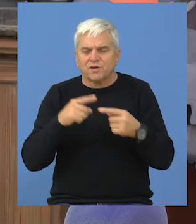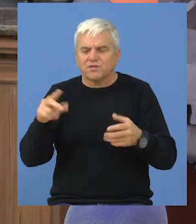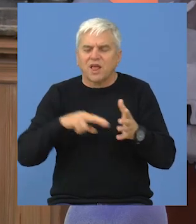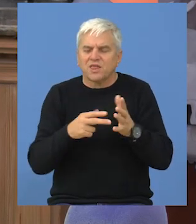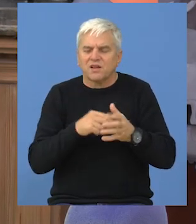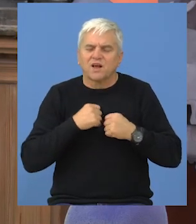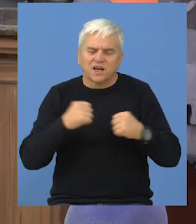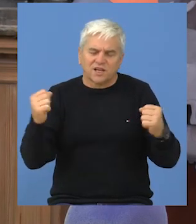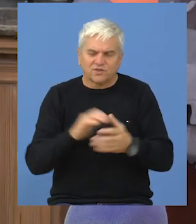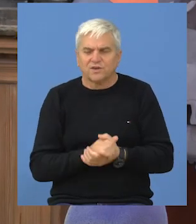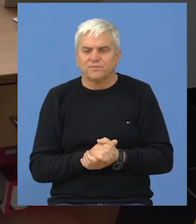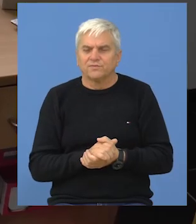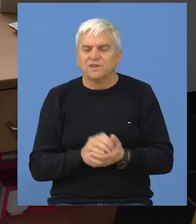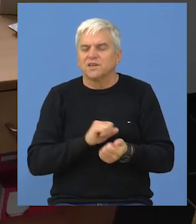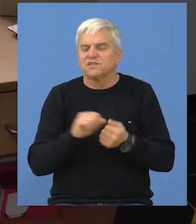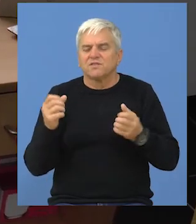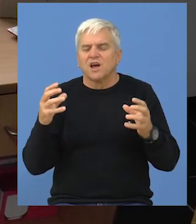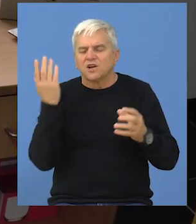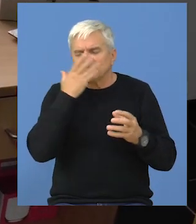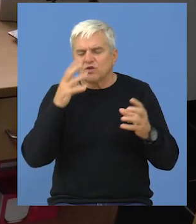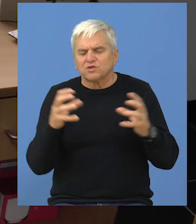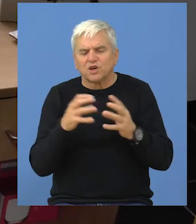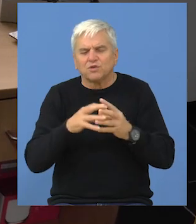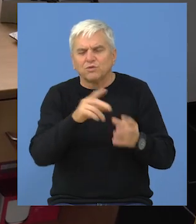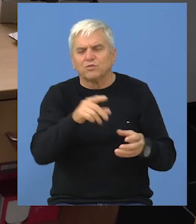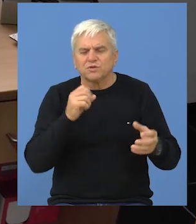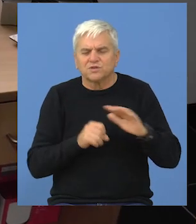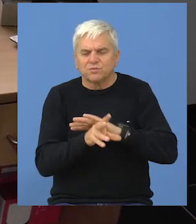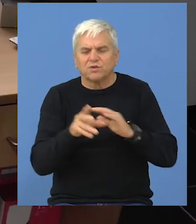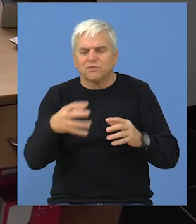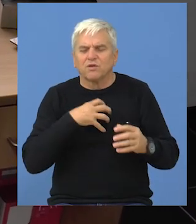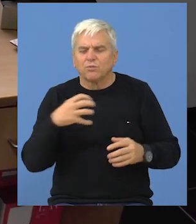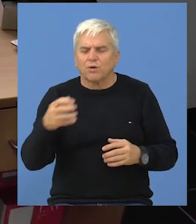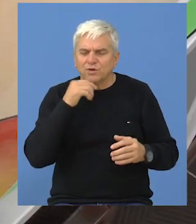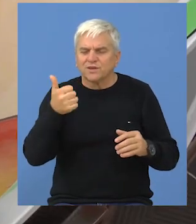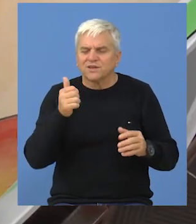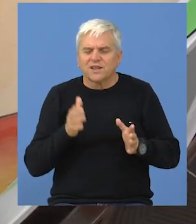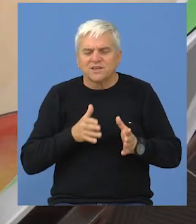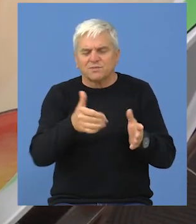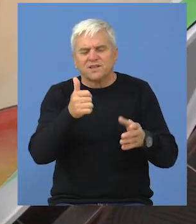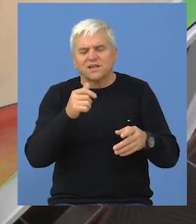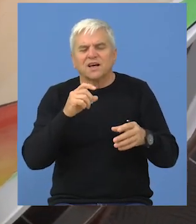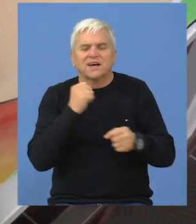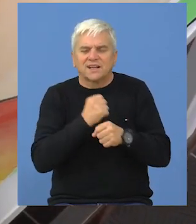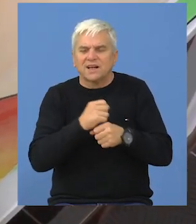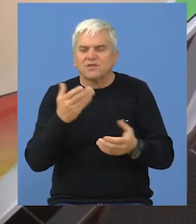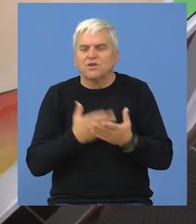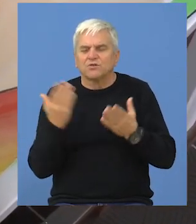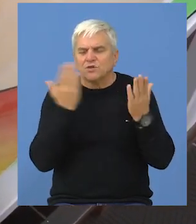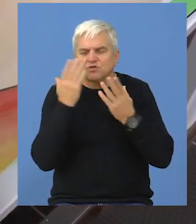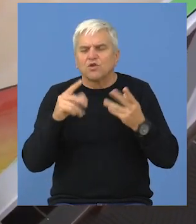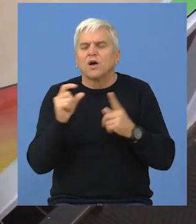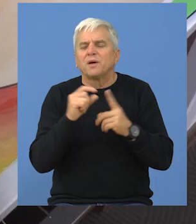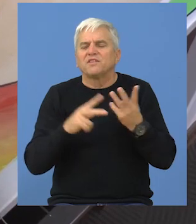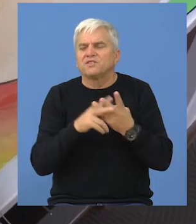usled tehnološkog razvoja. Sve školske sekcije realizuju se u sklopu obogaćenog jednosmenskog grada. Osnovnu